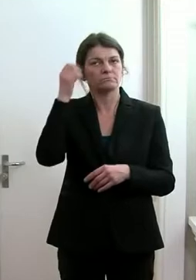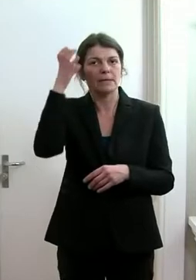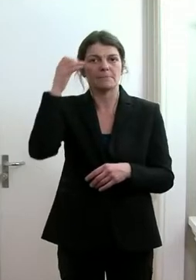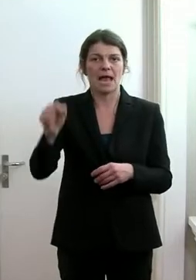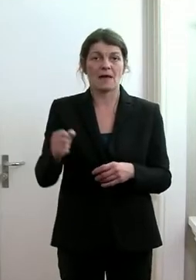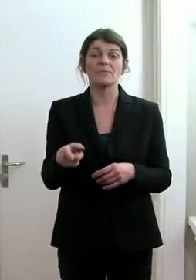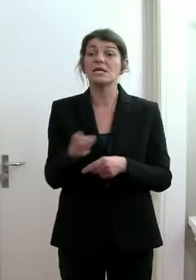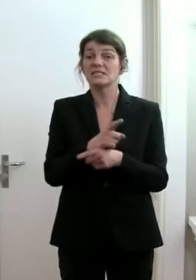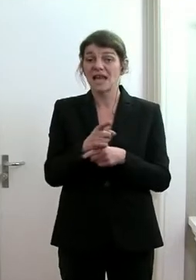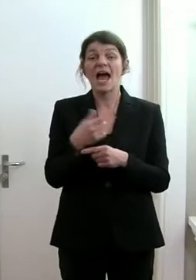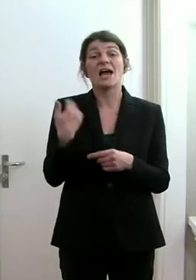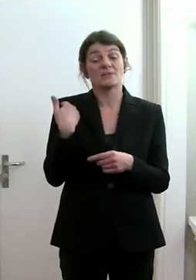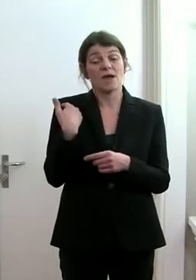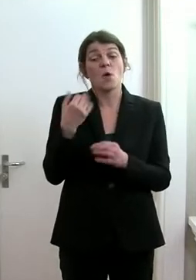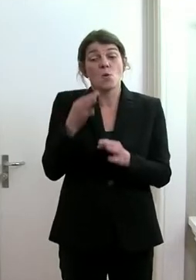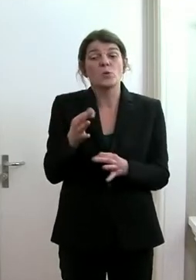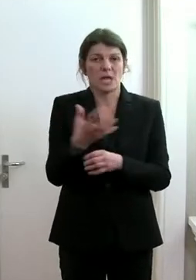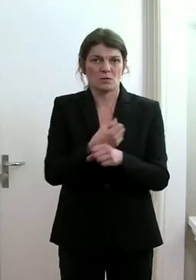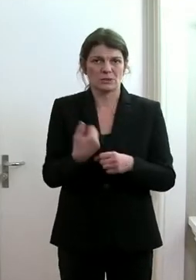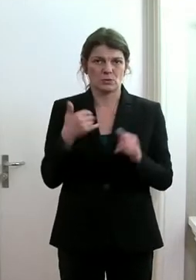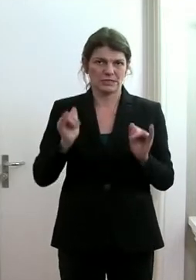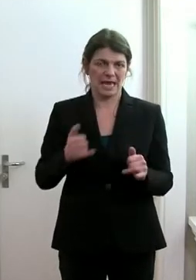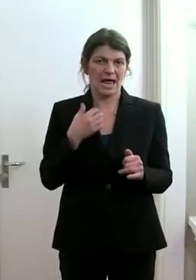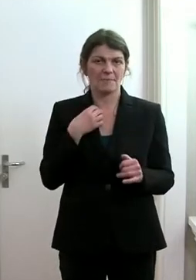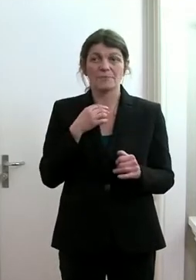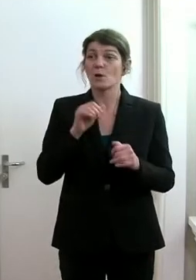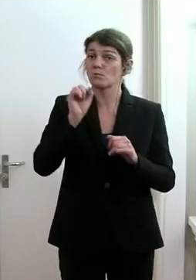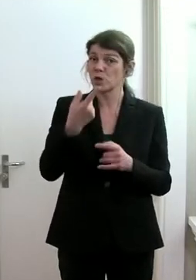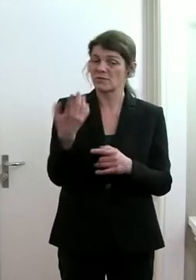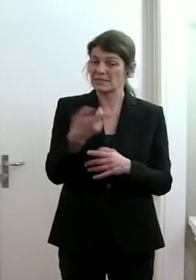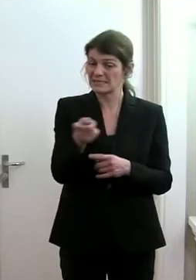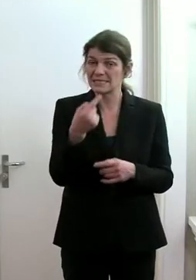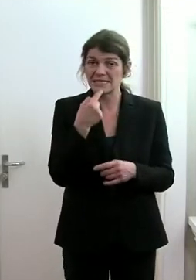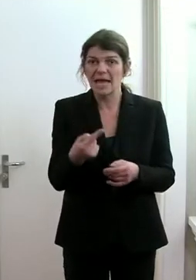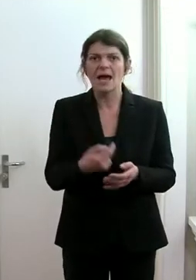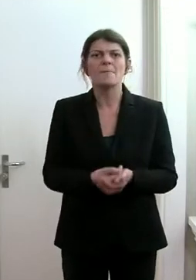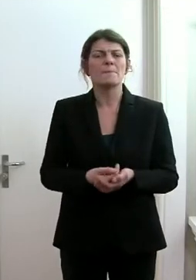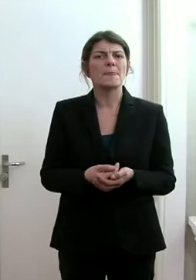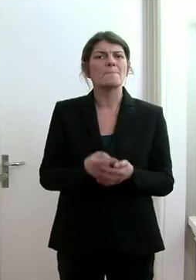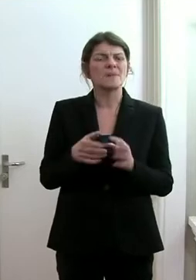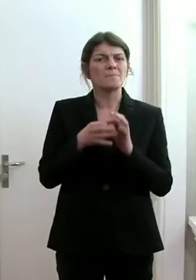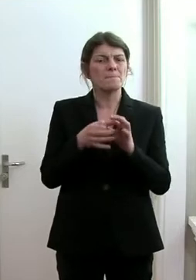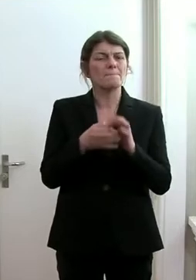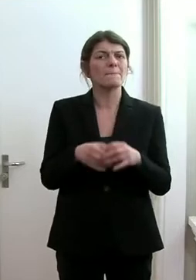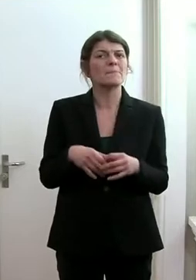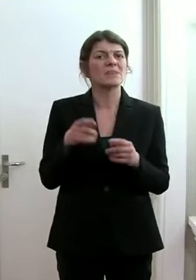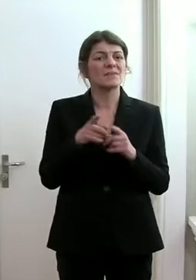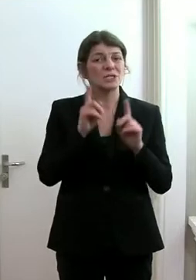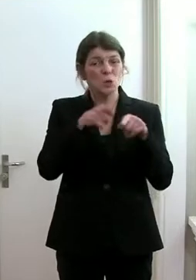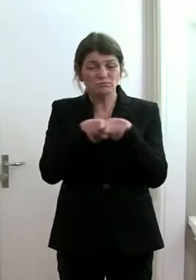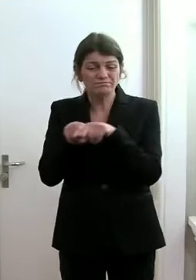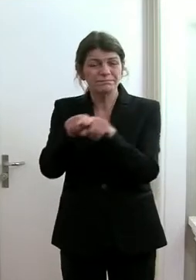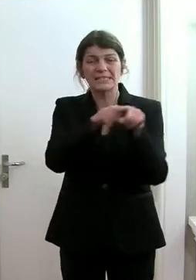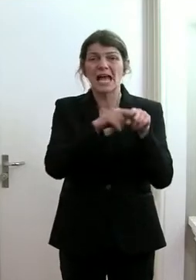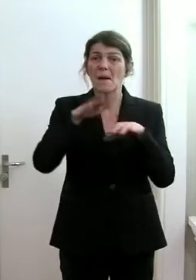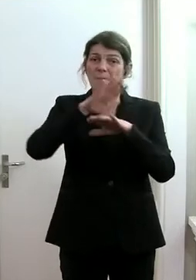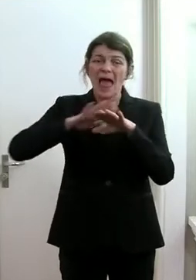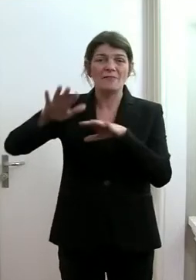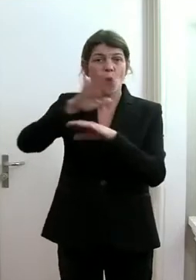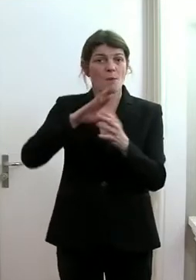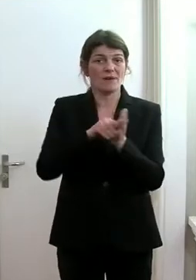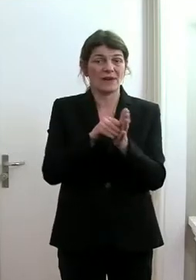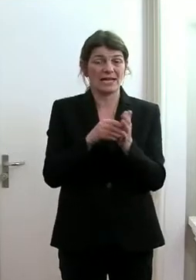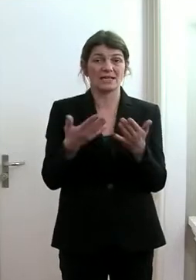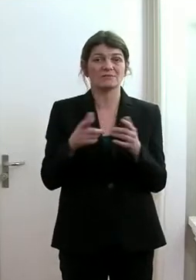konnten wir sehr intensiv nutzen, vor allem, was Sie angesprochen haben, in Bezug auf die Vereinheitlichung der Plattformen, der